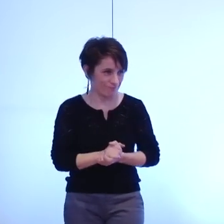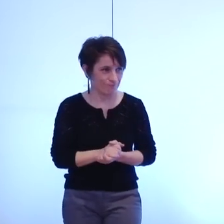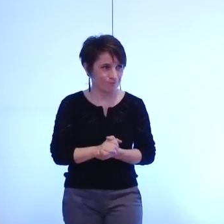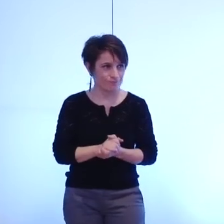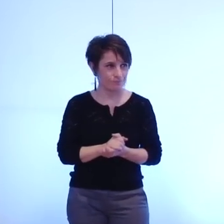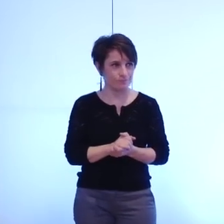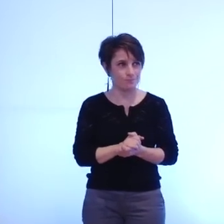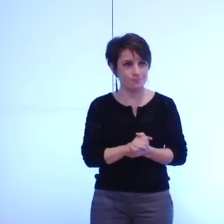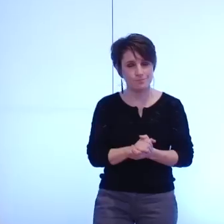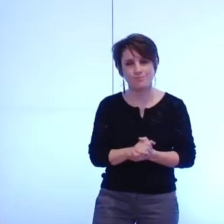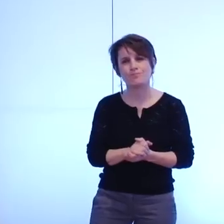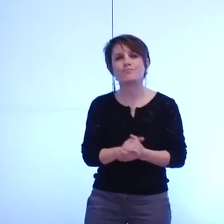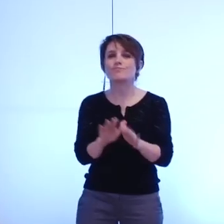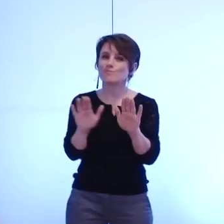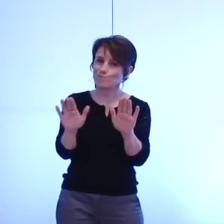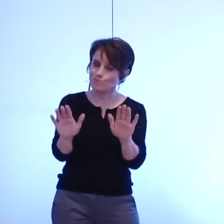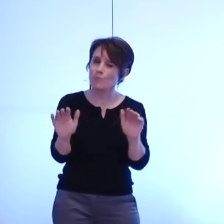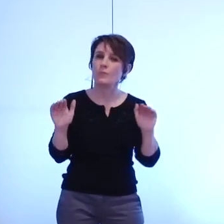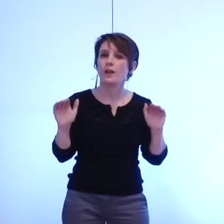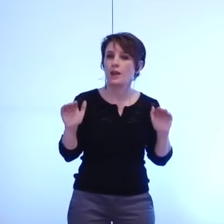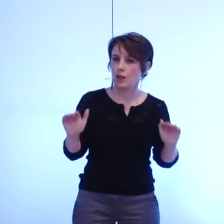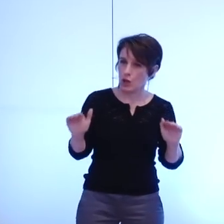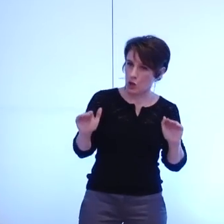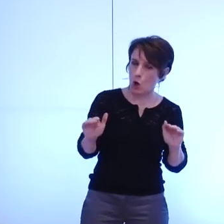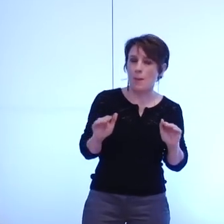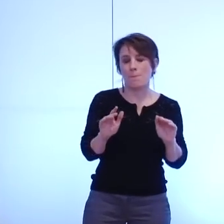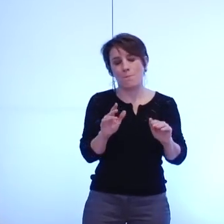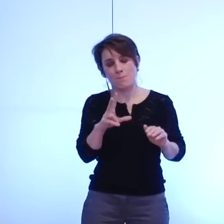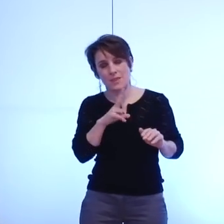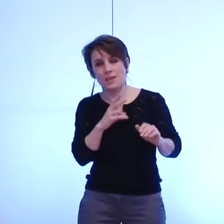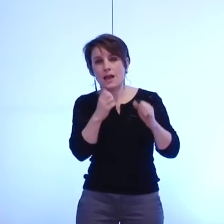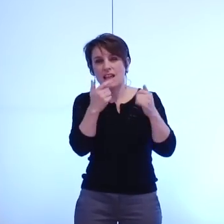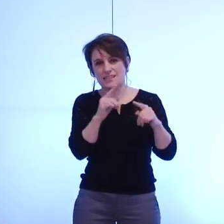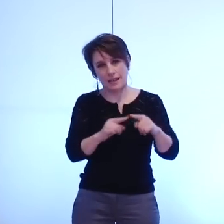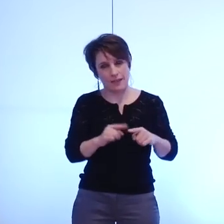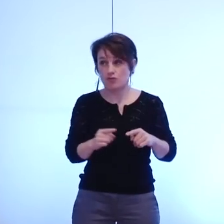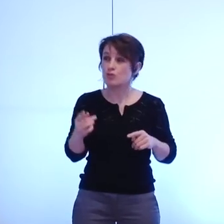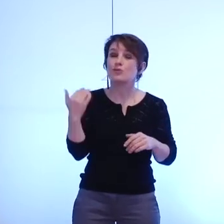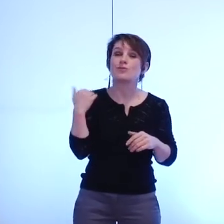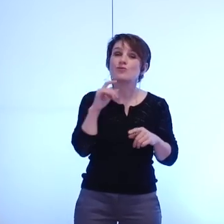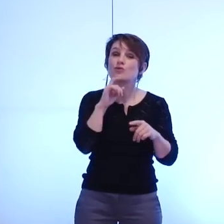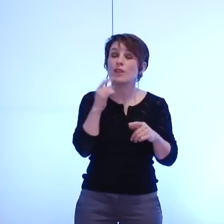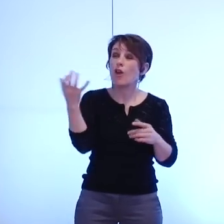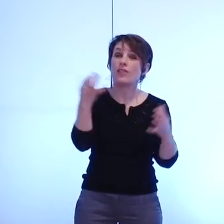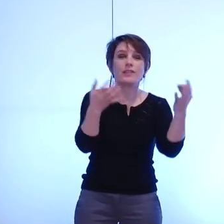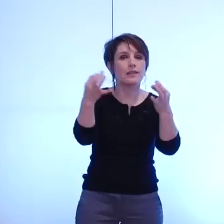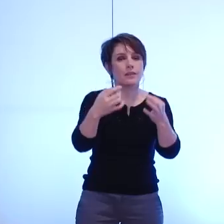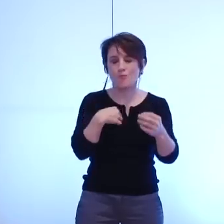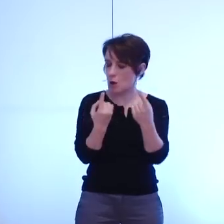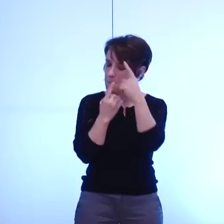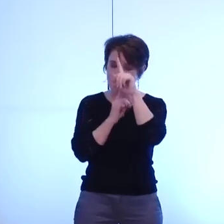peut-être malgré tout quand même quelques petits points que je ne voudrais pas laisser dire ainsi parce qu'ils sont finalement